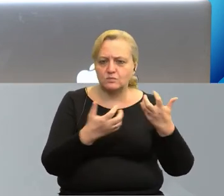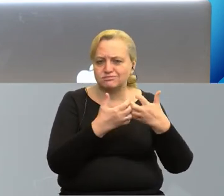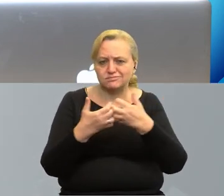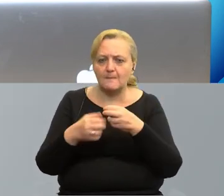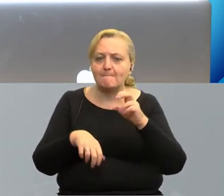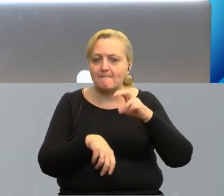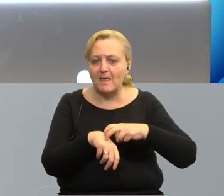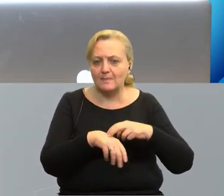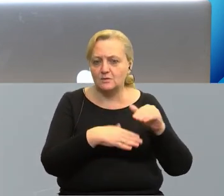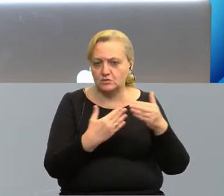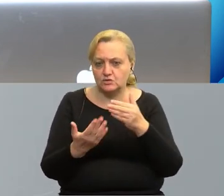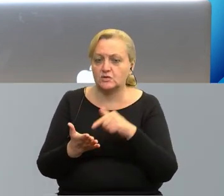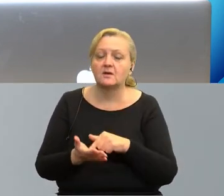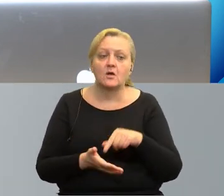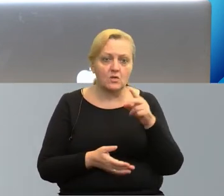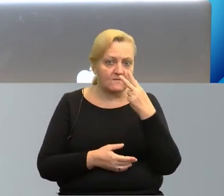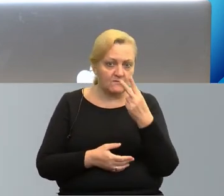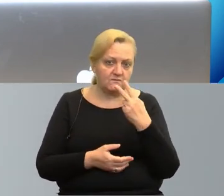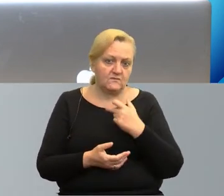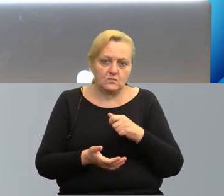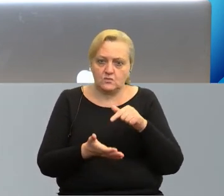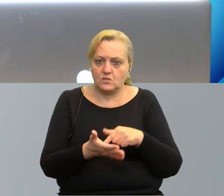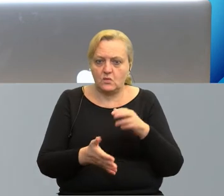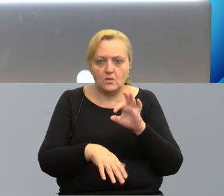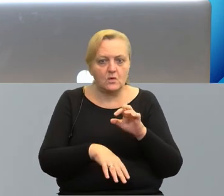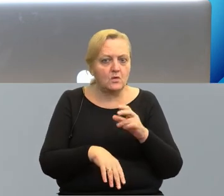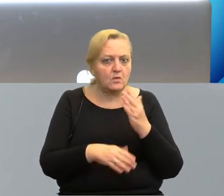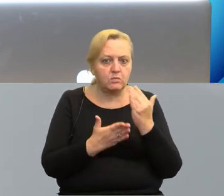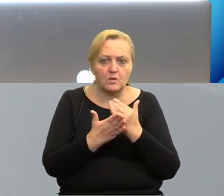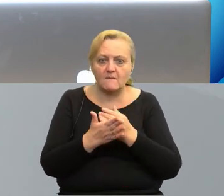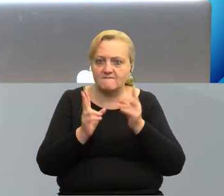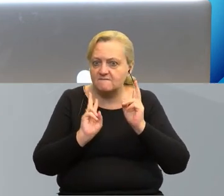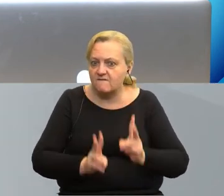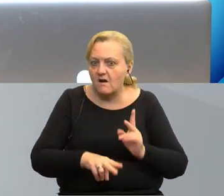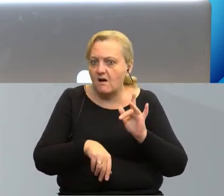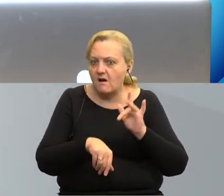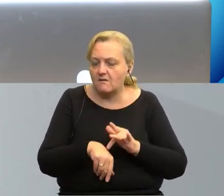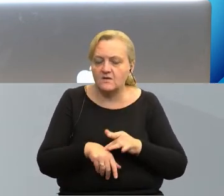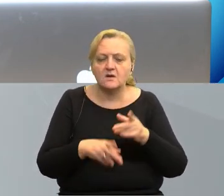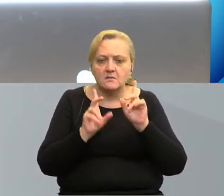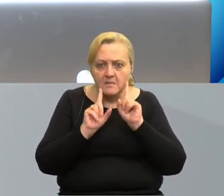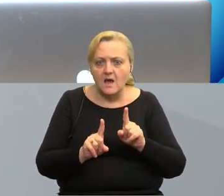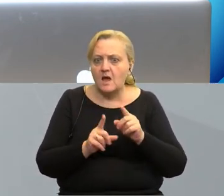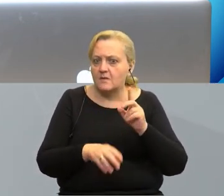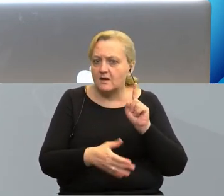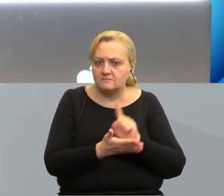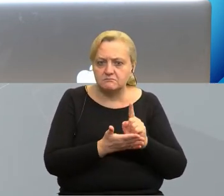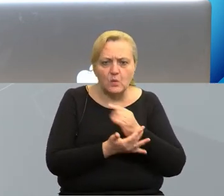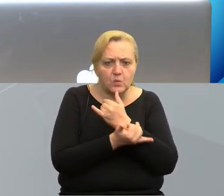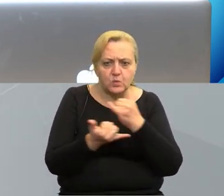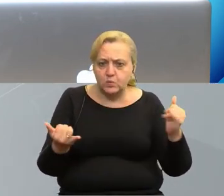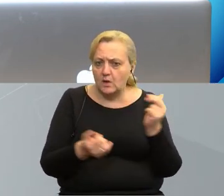Widać więc, że te programy to konkretne efekty, to konkretne sukcesy w różnych dziedzinach